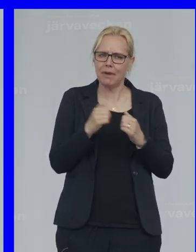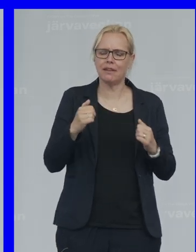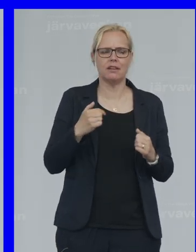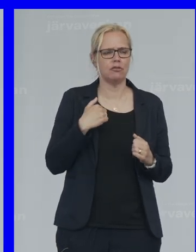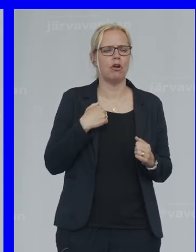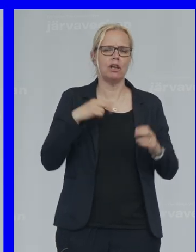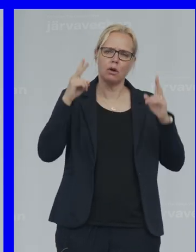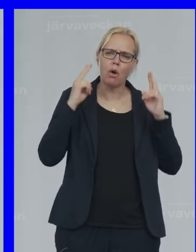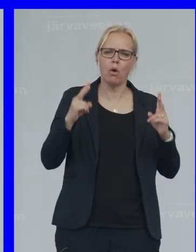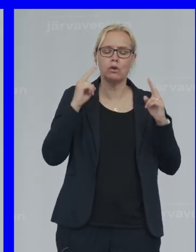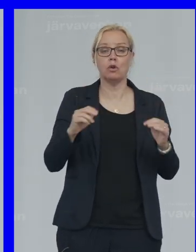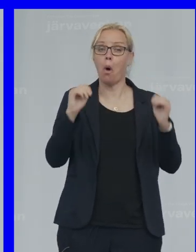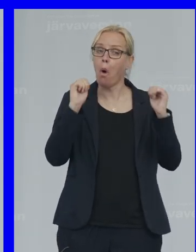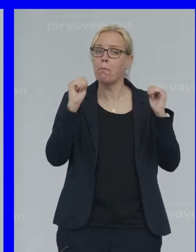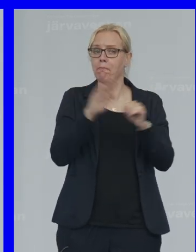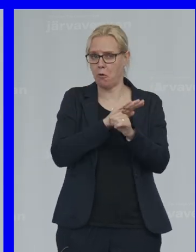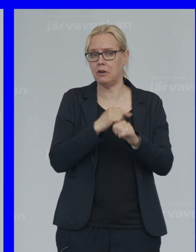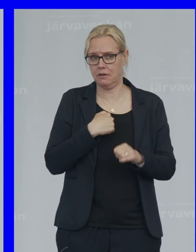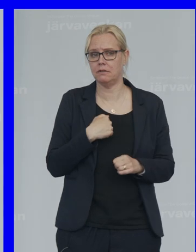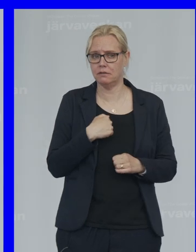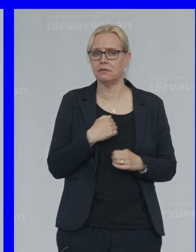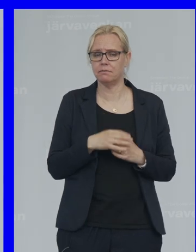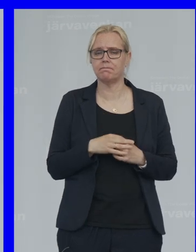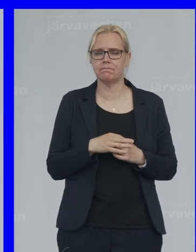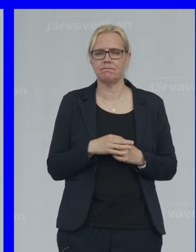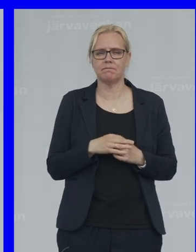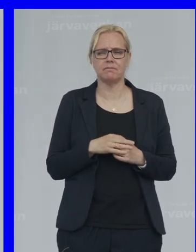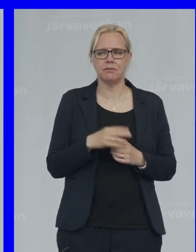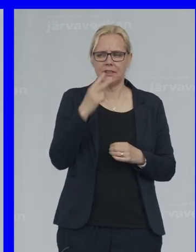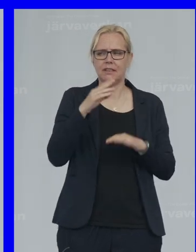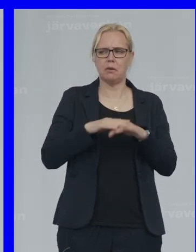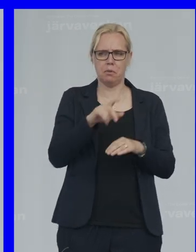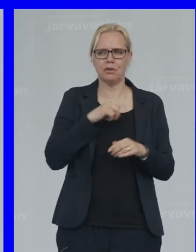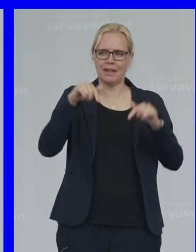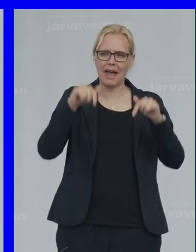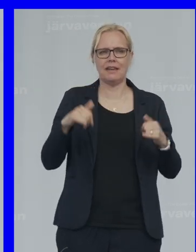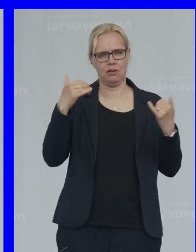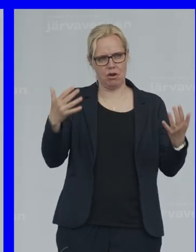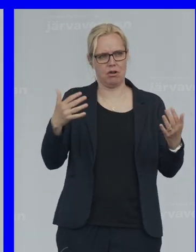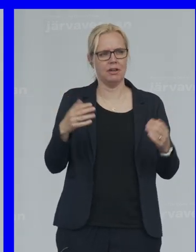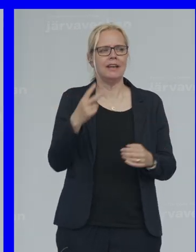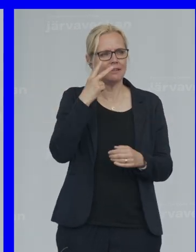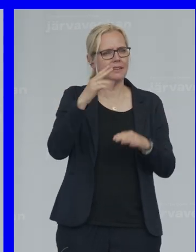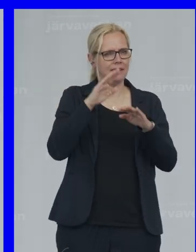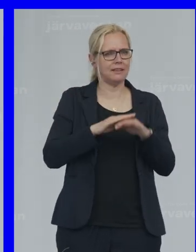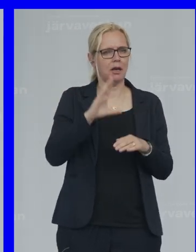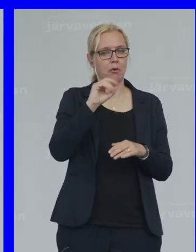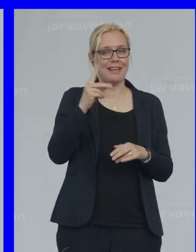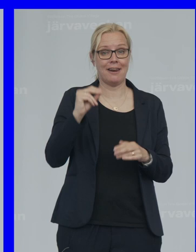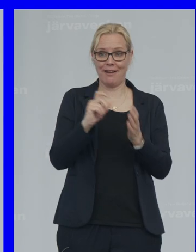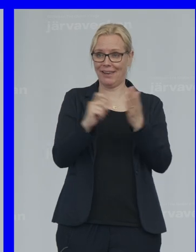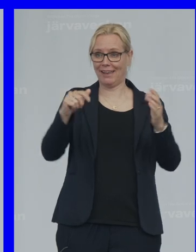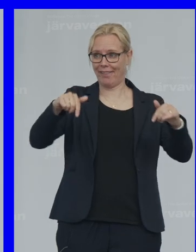är Också hoppfull Så titta på oss Här idag Titta på Järvavecken